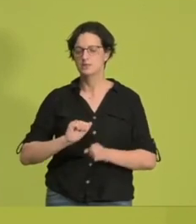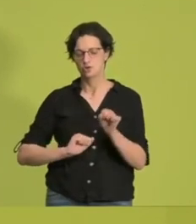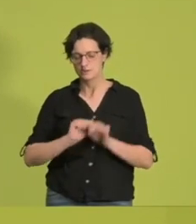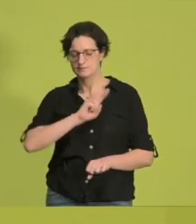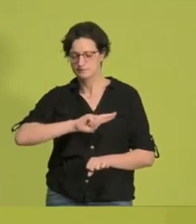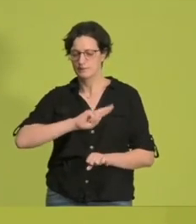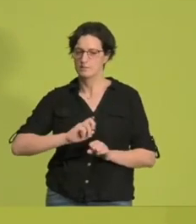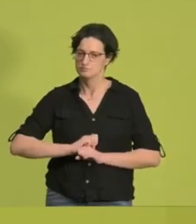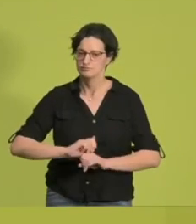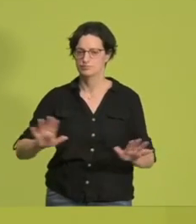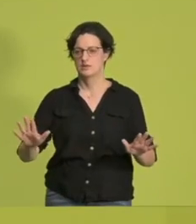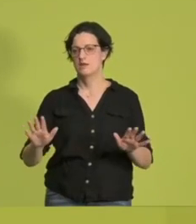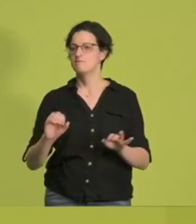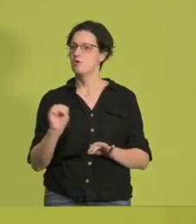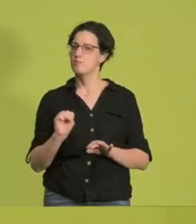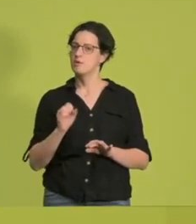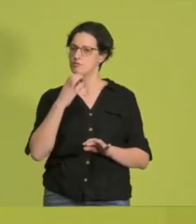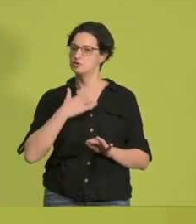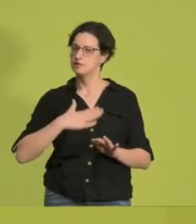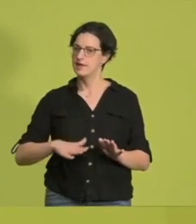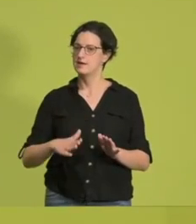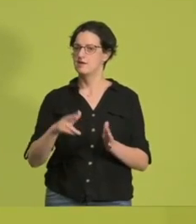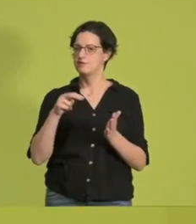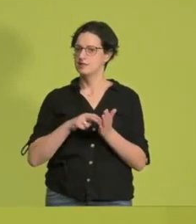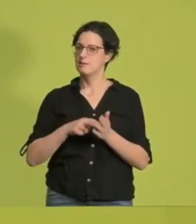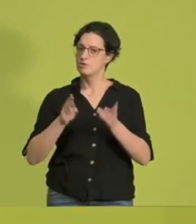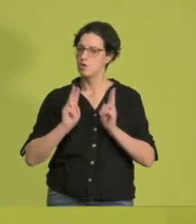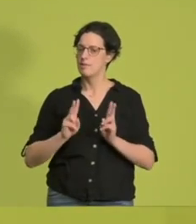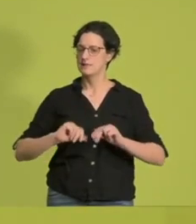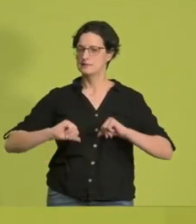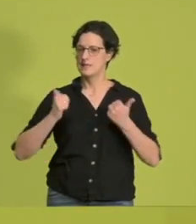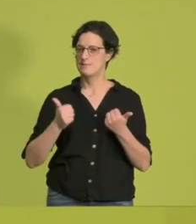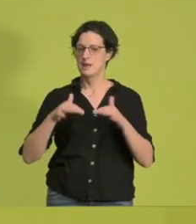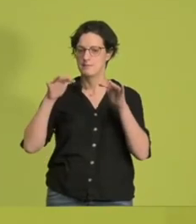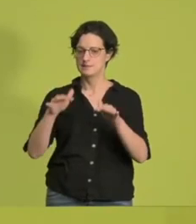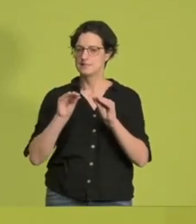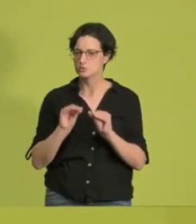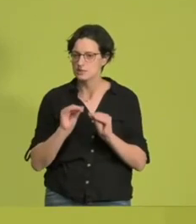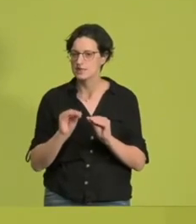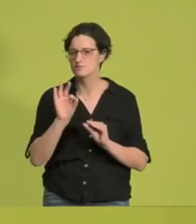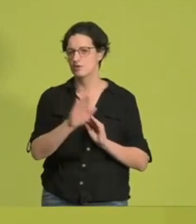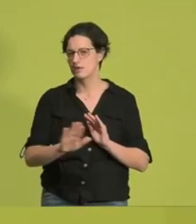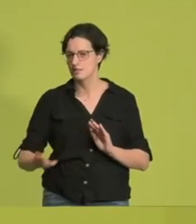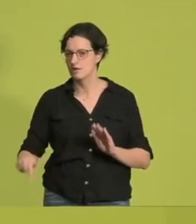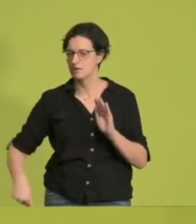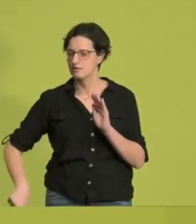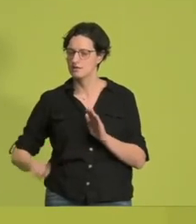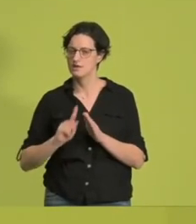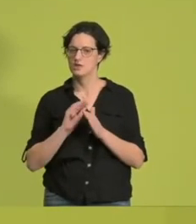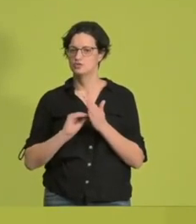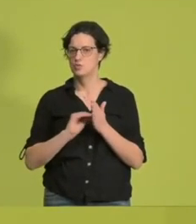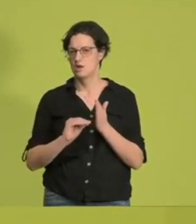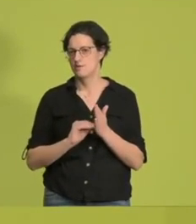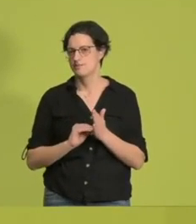nämlich eines möglich zu machen. Ein vertretbares und normales Leben. Präsenzunterricht für Kinder in Schulen, damit auch diejenigen nicht